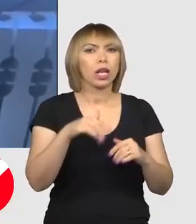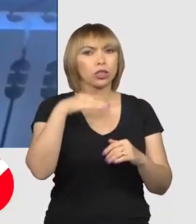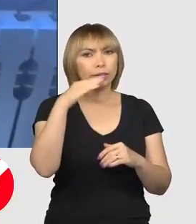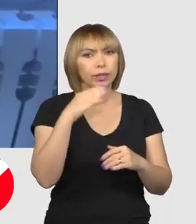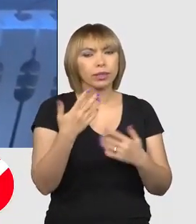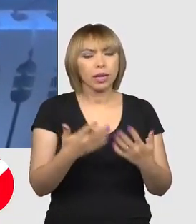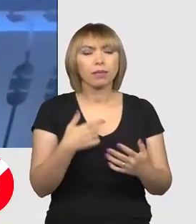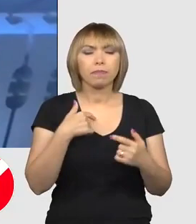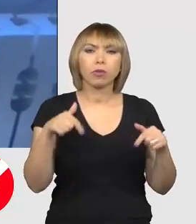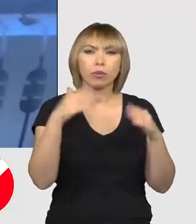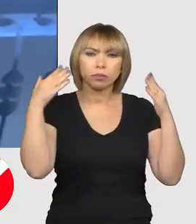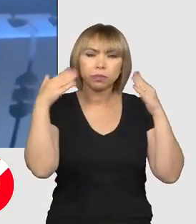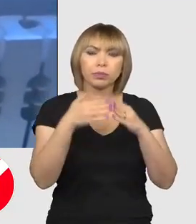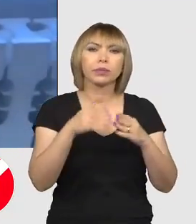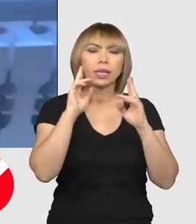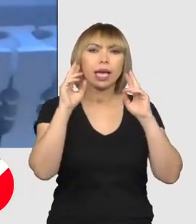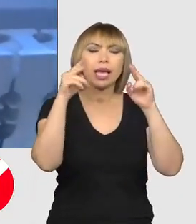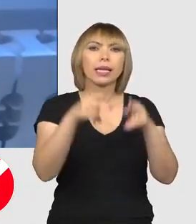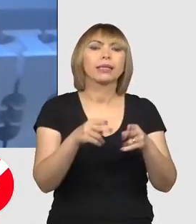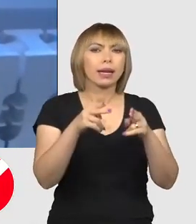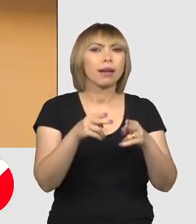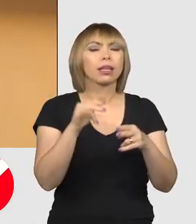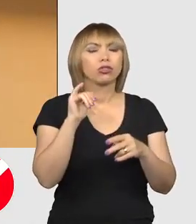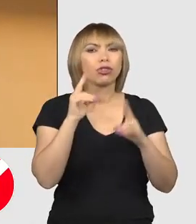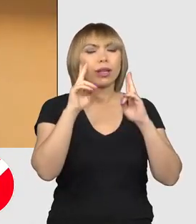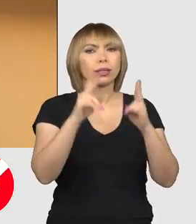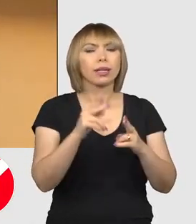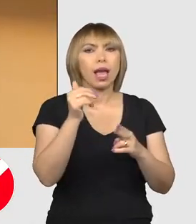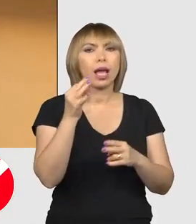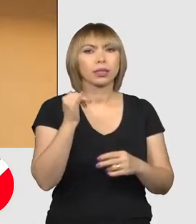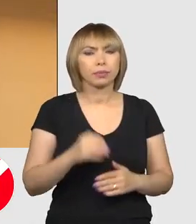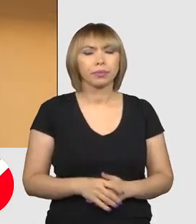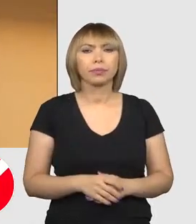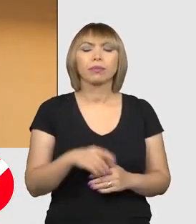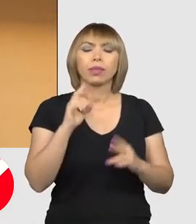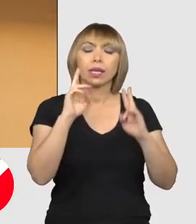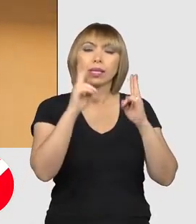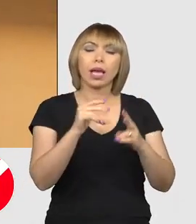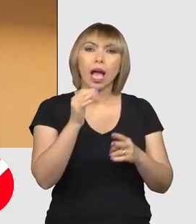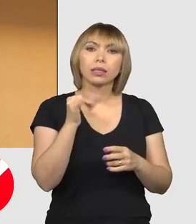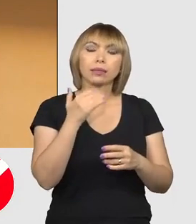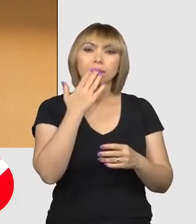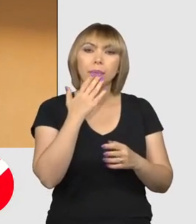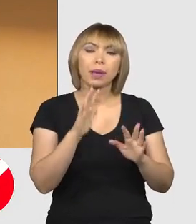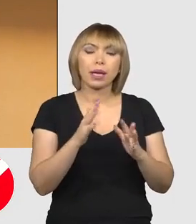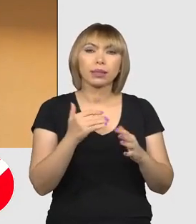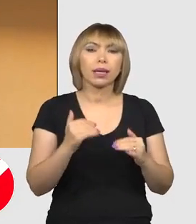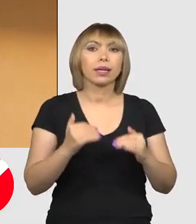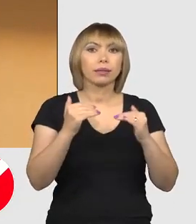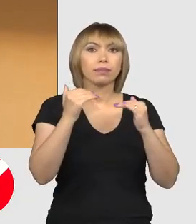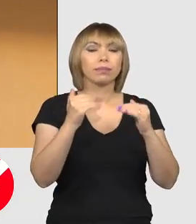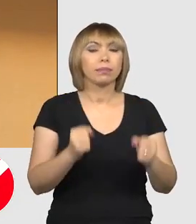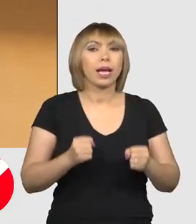Deci ne focalizăm pe internări și pe internările la ATI. Internările la ATI, din păcate, crește într-un pic mai